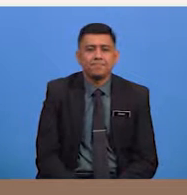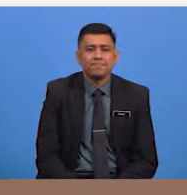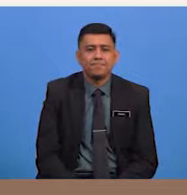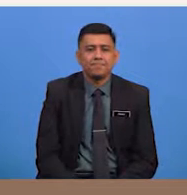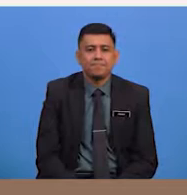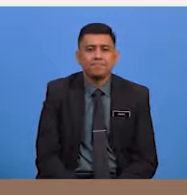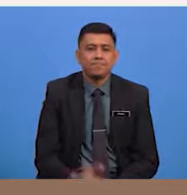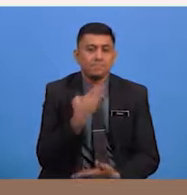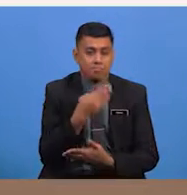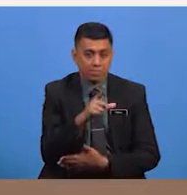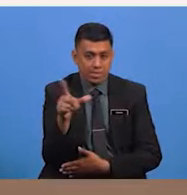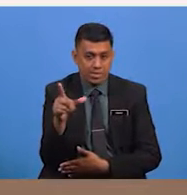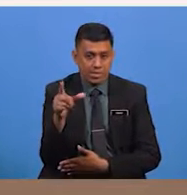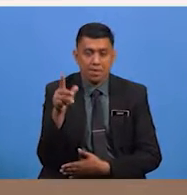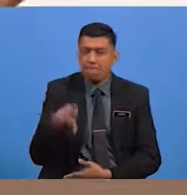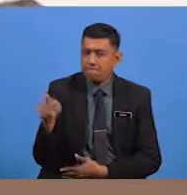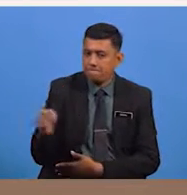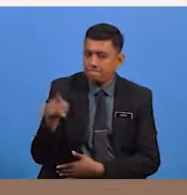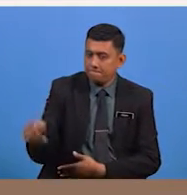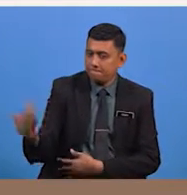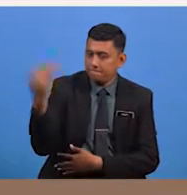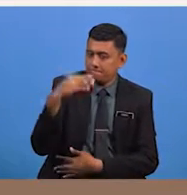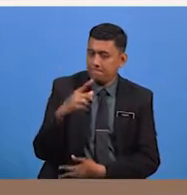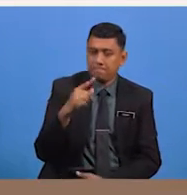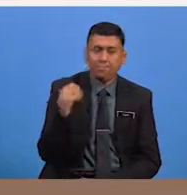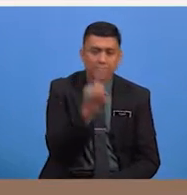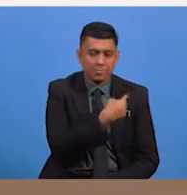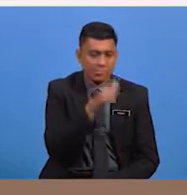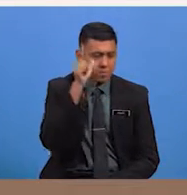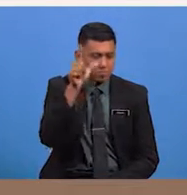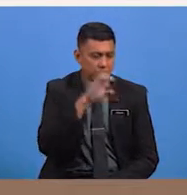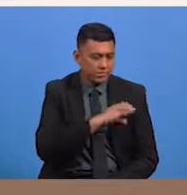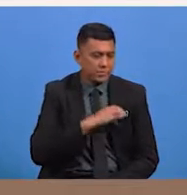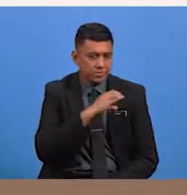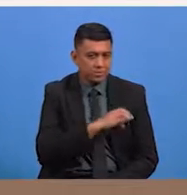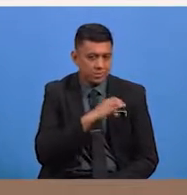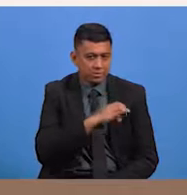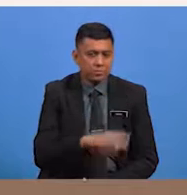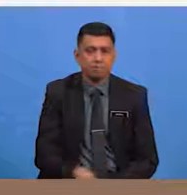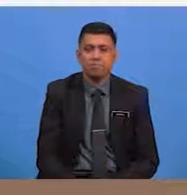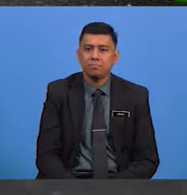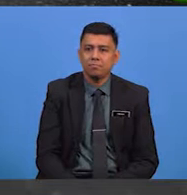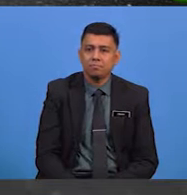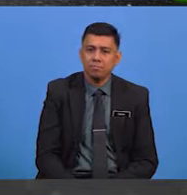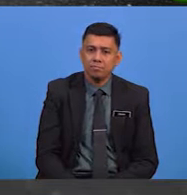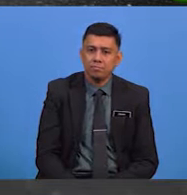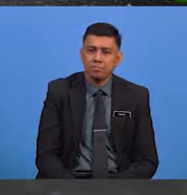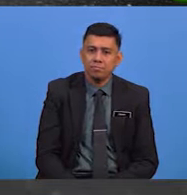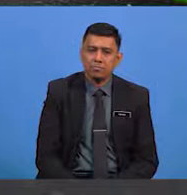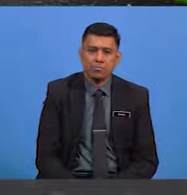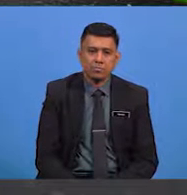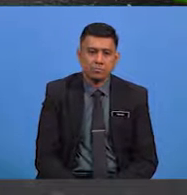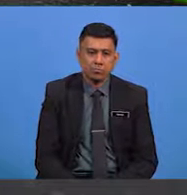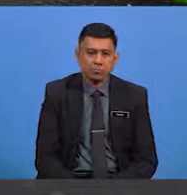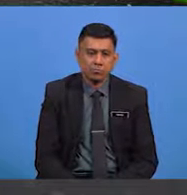Baiklah para pelajar Mari kita lihat ciri-ciri umum pantun Dari